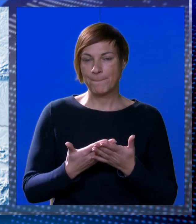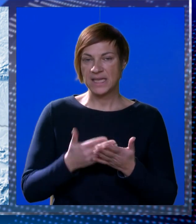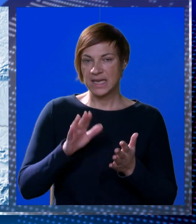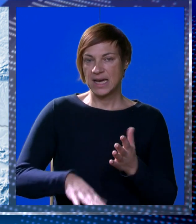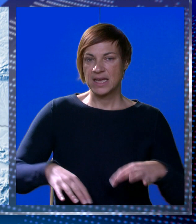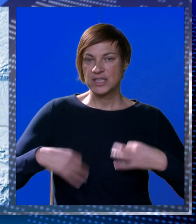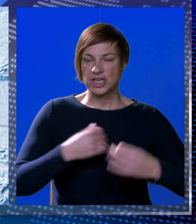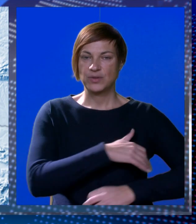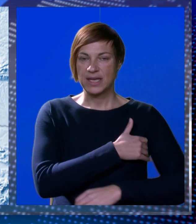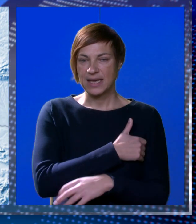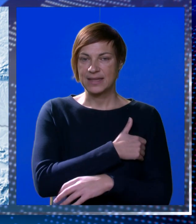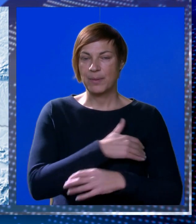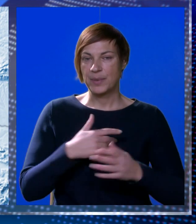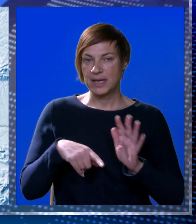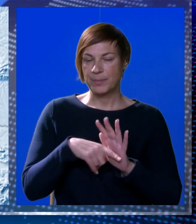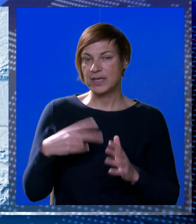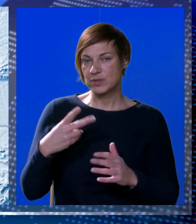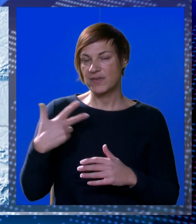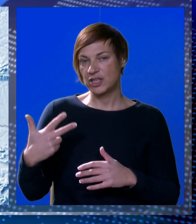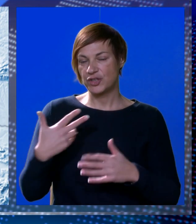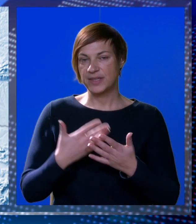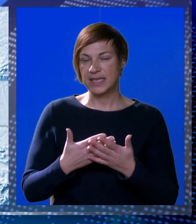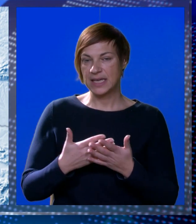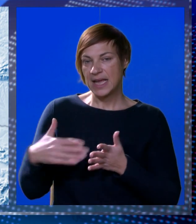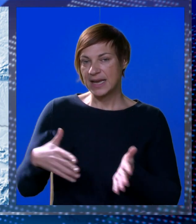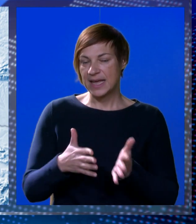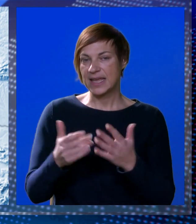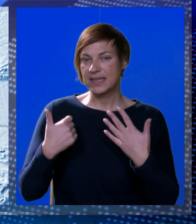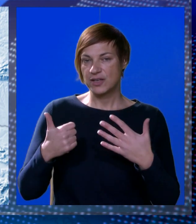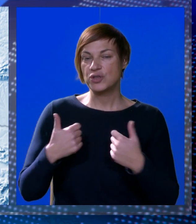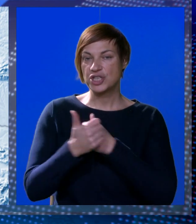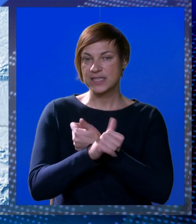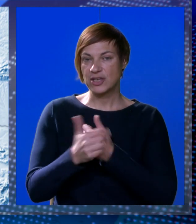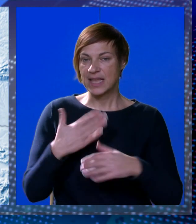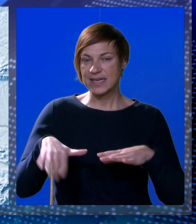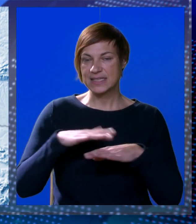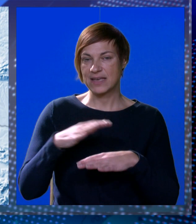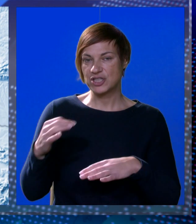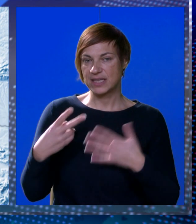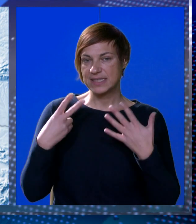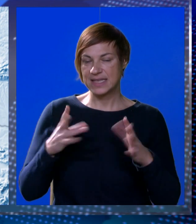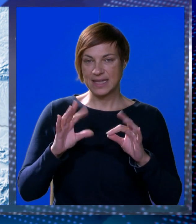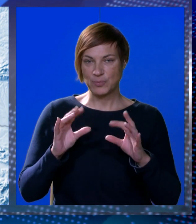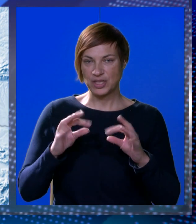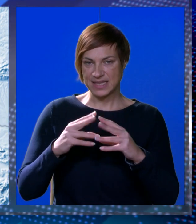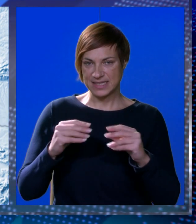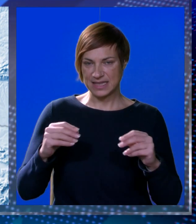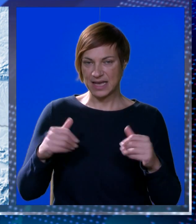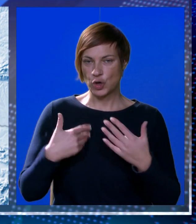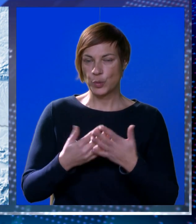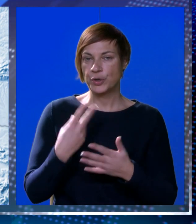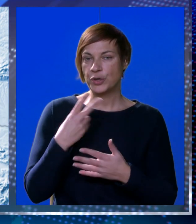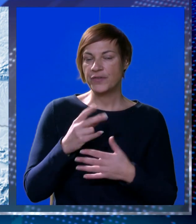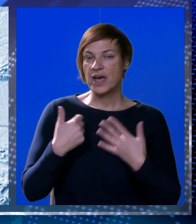vjetar. Najniža jutarnja temperatura zraka od minus 2 do 3, na Jadran od 6 do 11, a najviša dnevna od 7 do 10 na